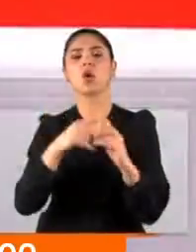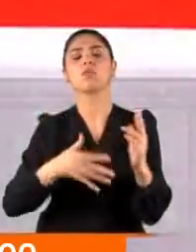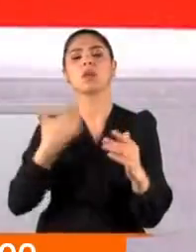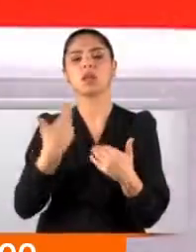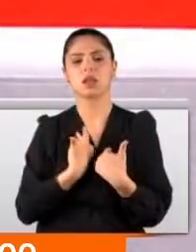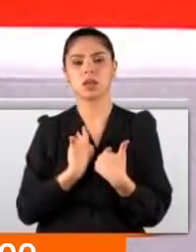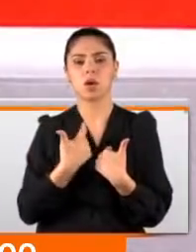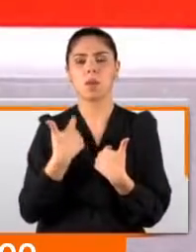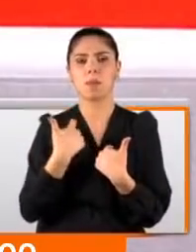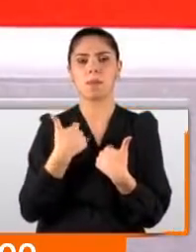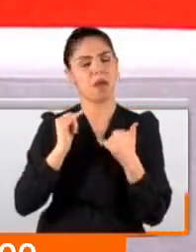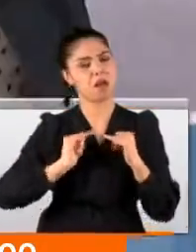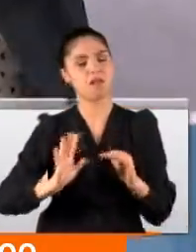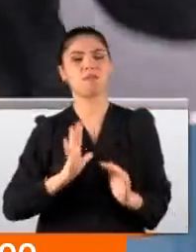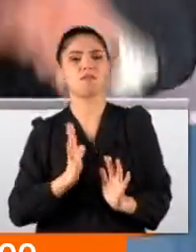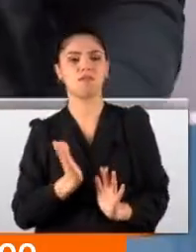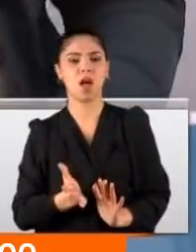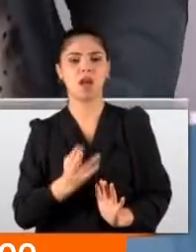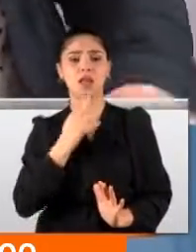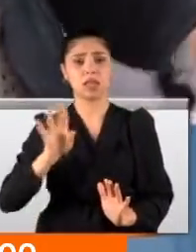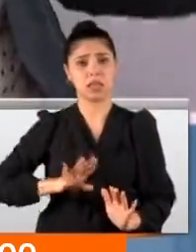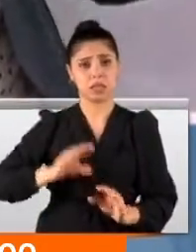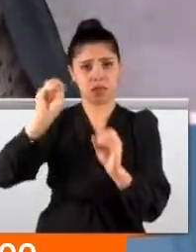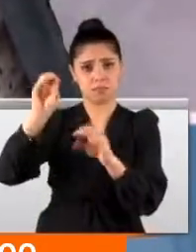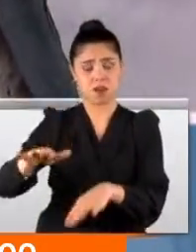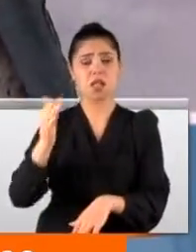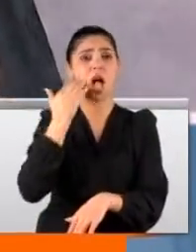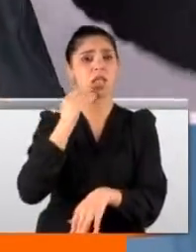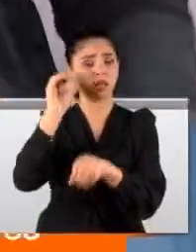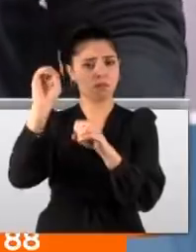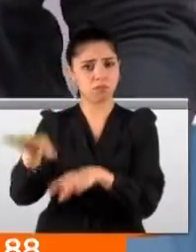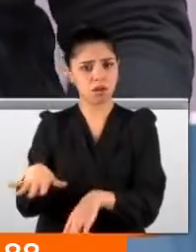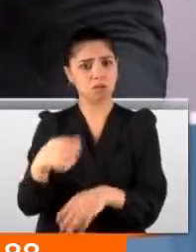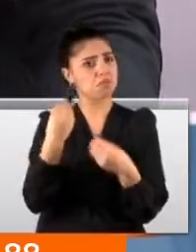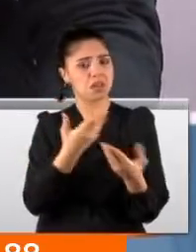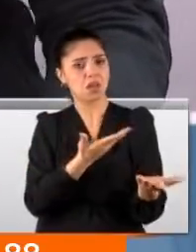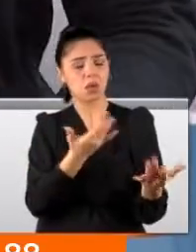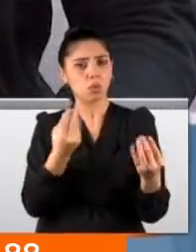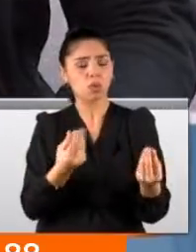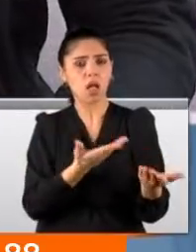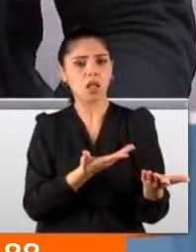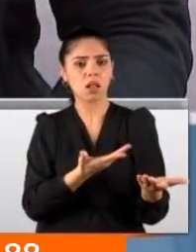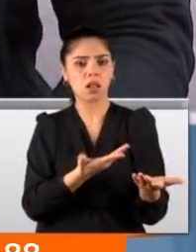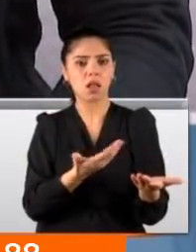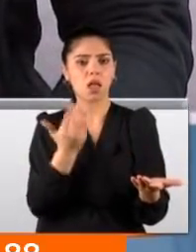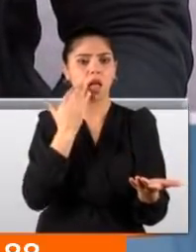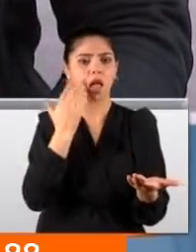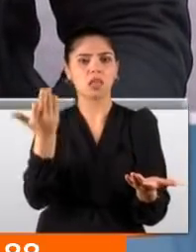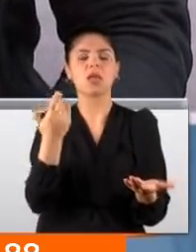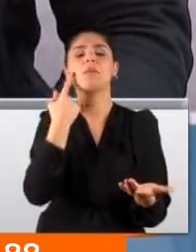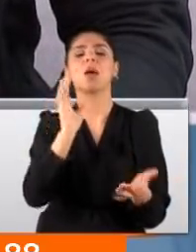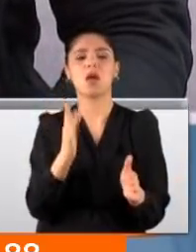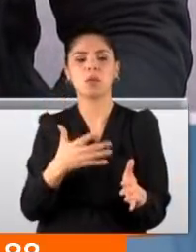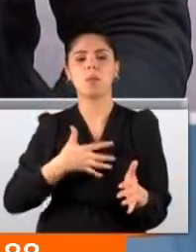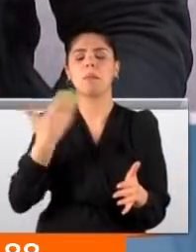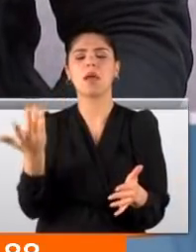istemiyorum. Benim da hakım yerinde. Kızını da bırakıyorsun bir de anneanneni de bırakıyorsun. İyi valla yani ne güzel. Anneannem bunda değilim.